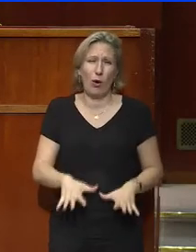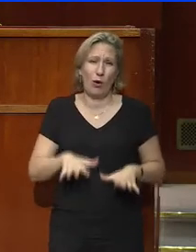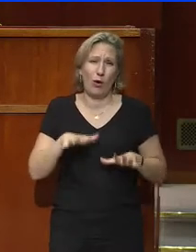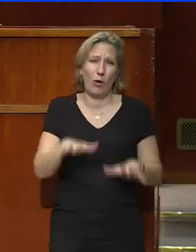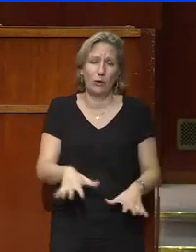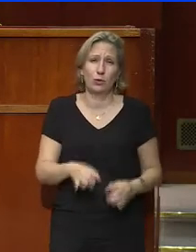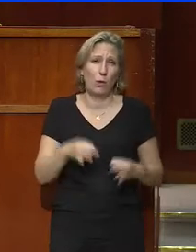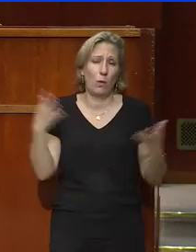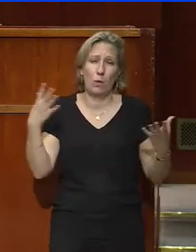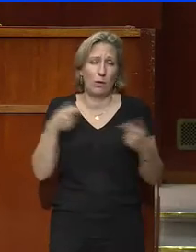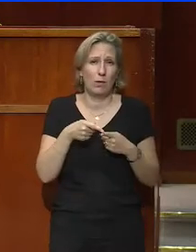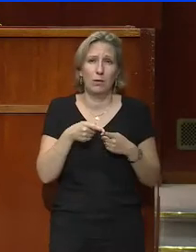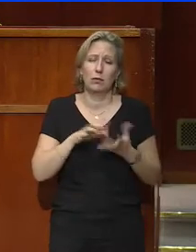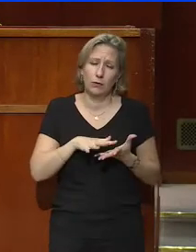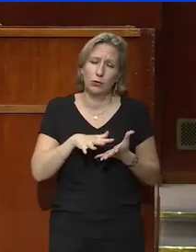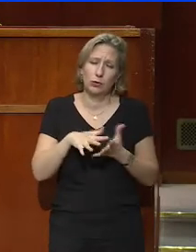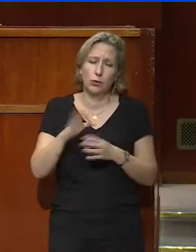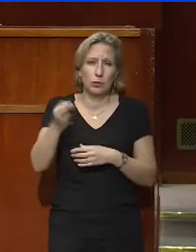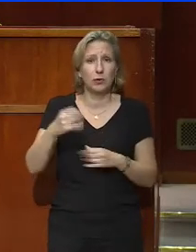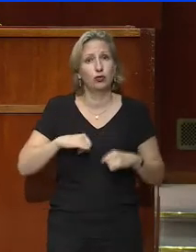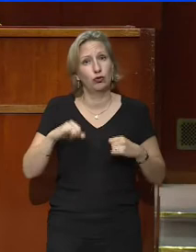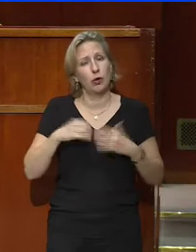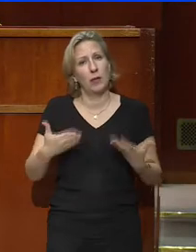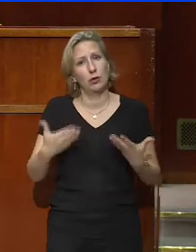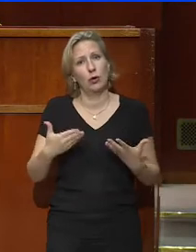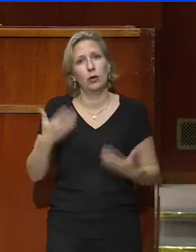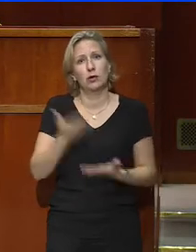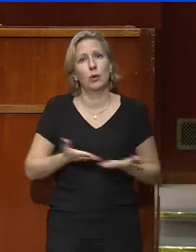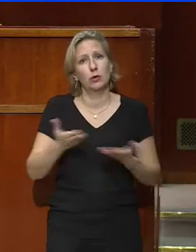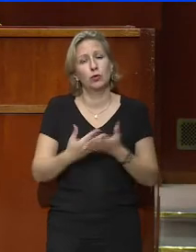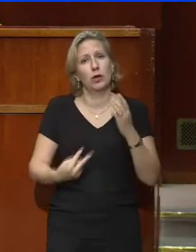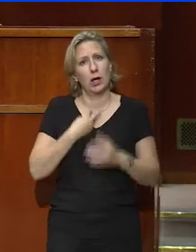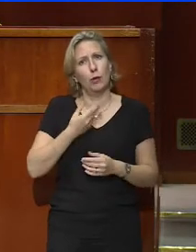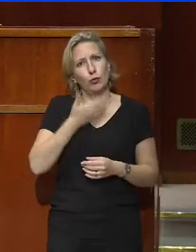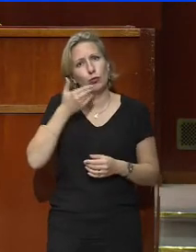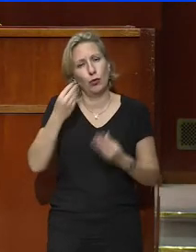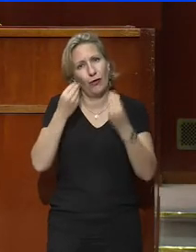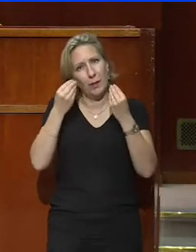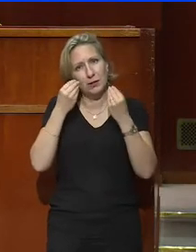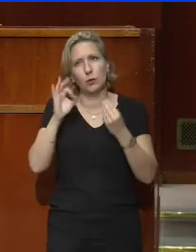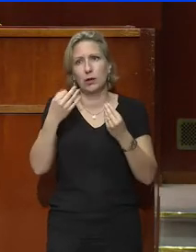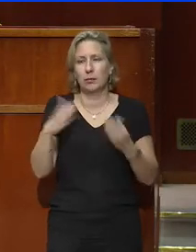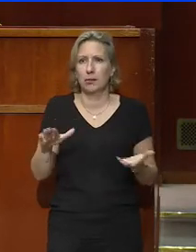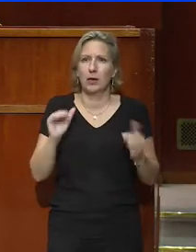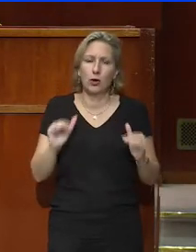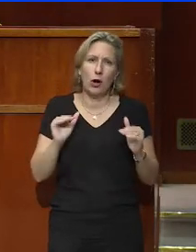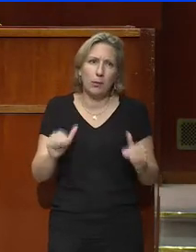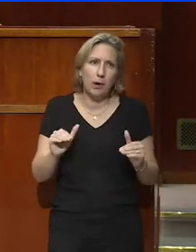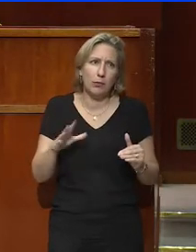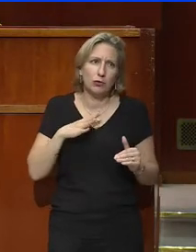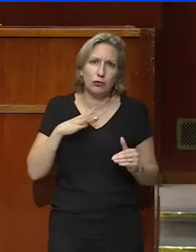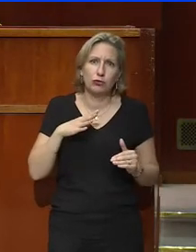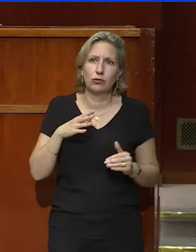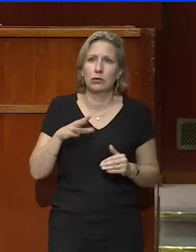évolue. Nous avons désormais des jeunes mieux formés. Pour autant, est-il normal que le taux d'emploi de personnes en situation de handicap